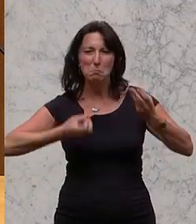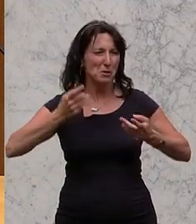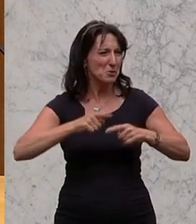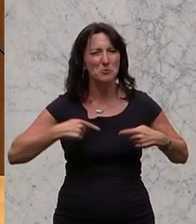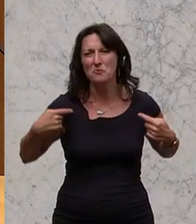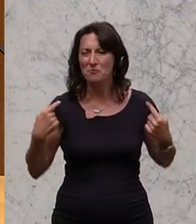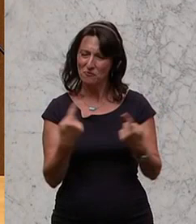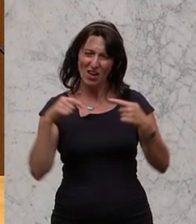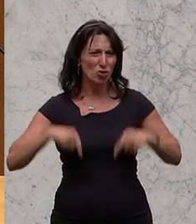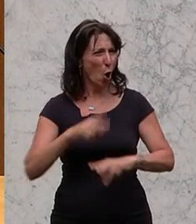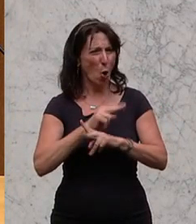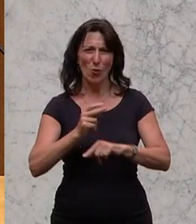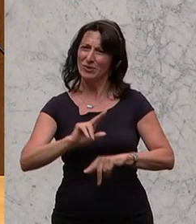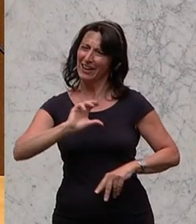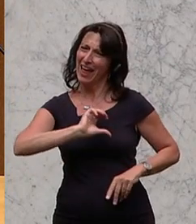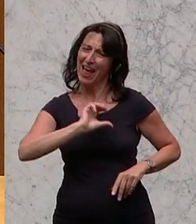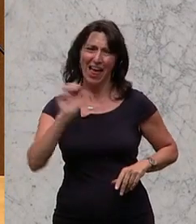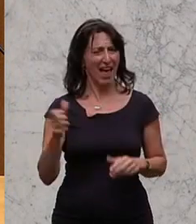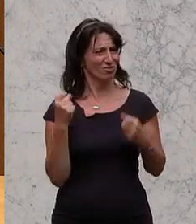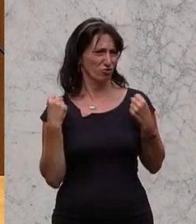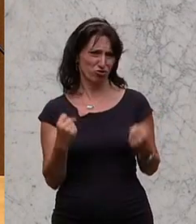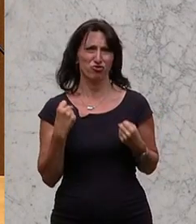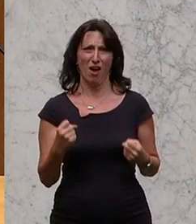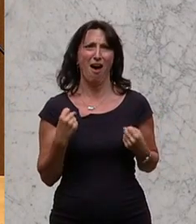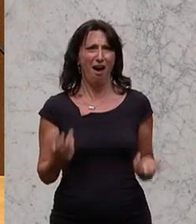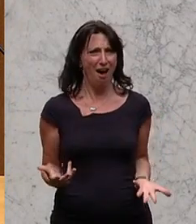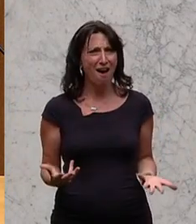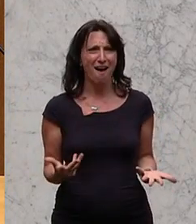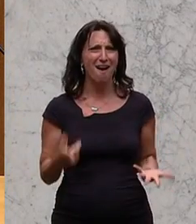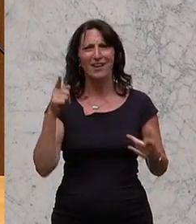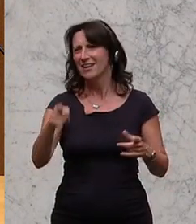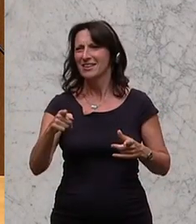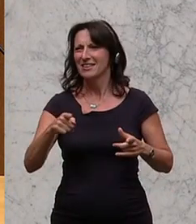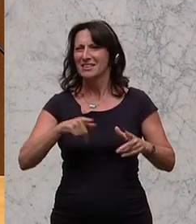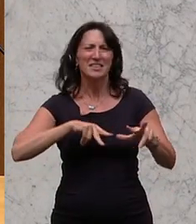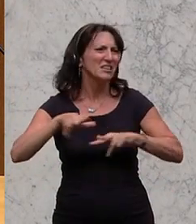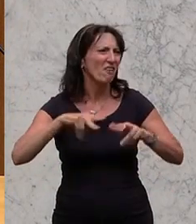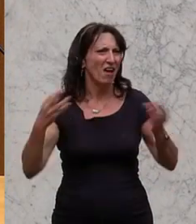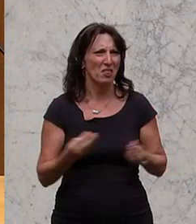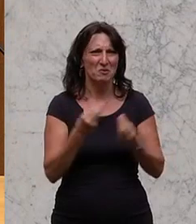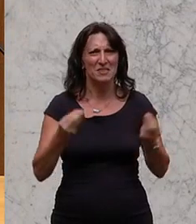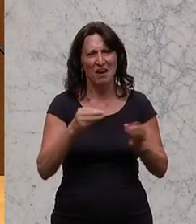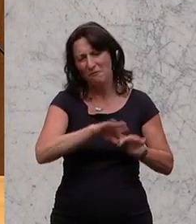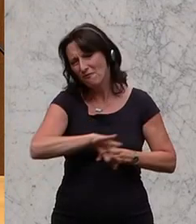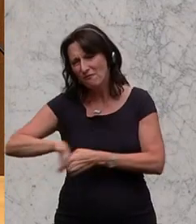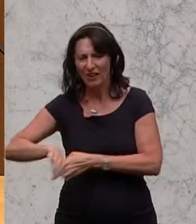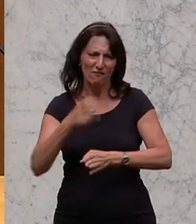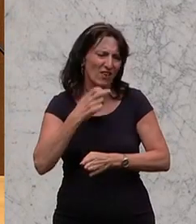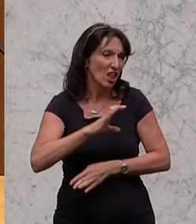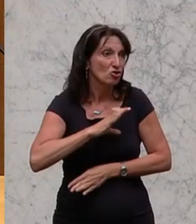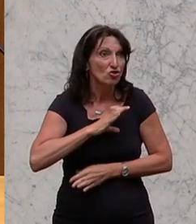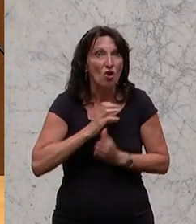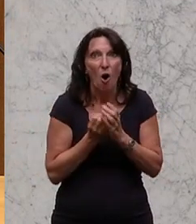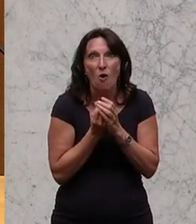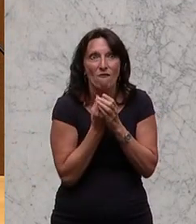entschlossenste Kraft in diesem Land, wenn es darum geht, den Filz zurückzudrängen. Wir wollen, Talente wachsen, Chancen wachsen. Und nicht der